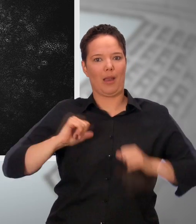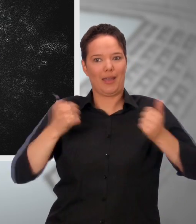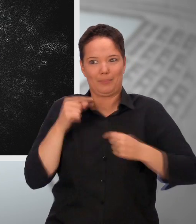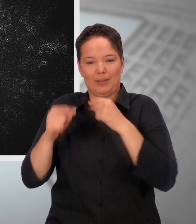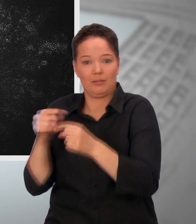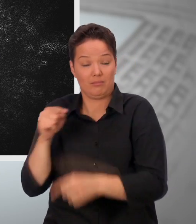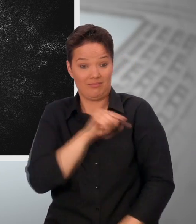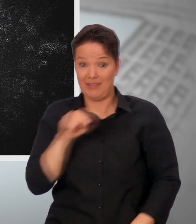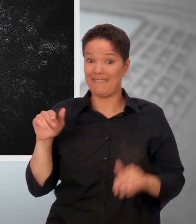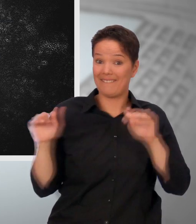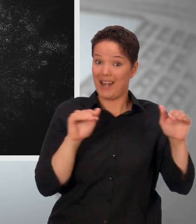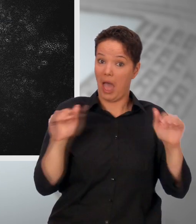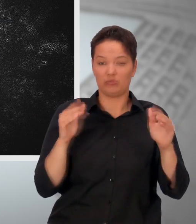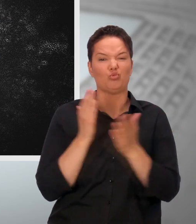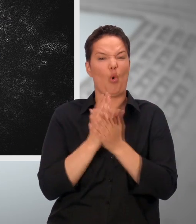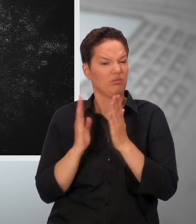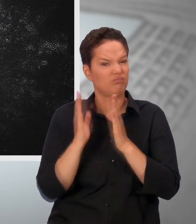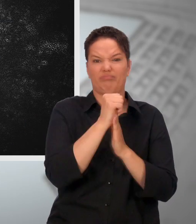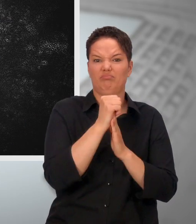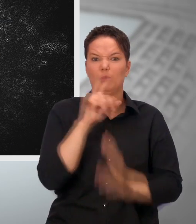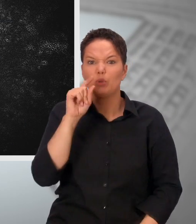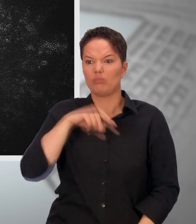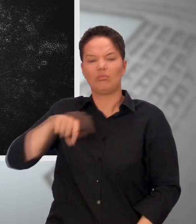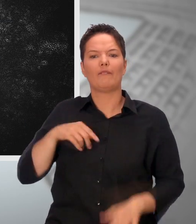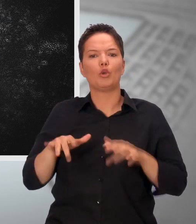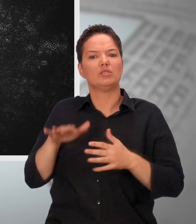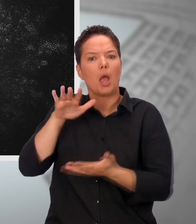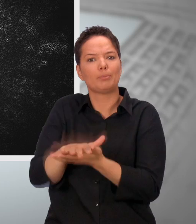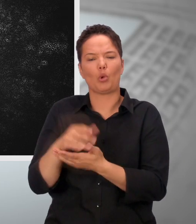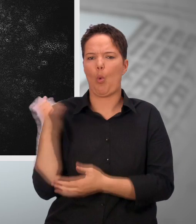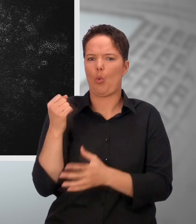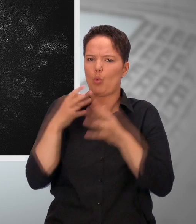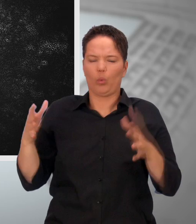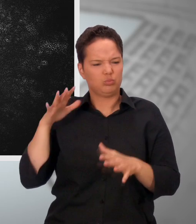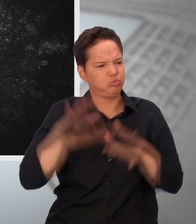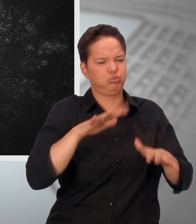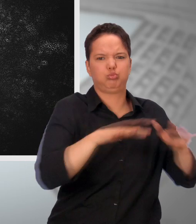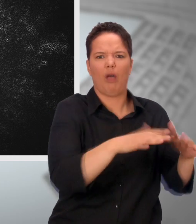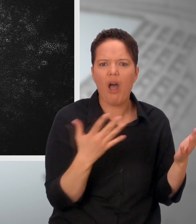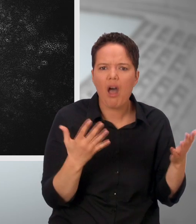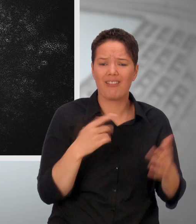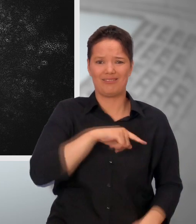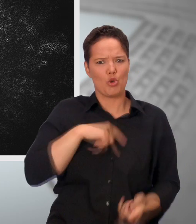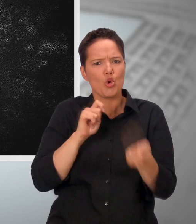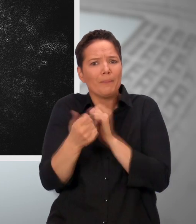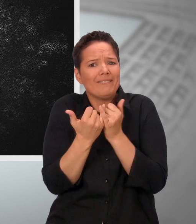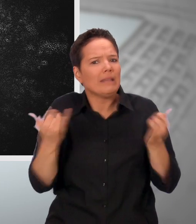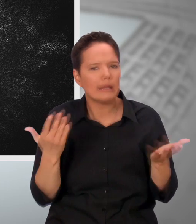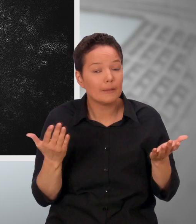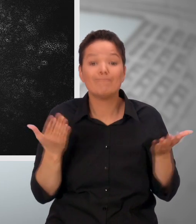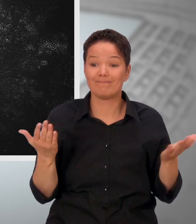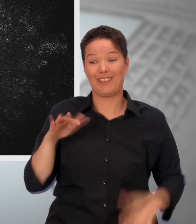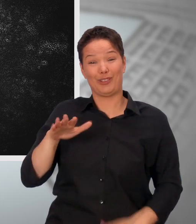Lebensstandard brauchen, stehen wir uns schon längst auf den Füßen. Was können wir tun? Unser